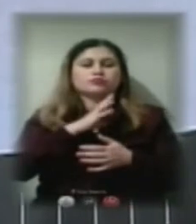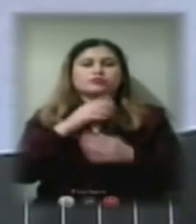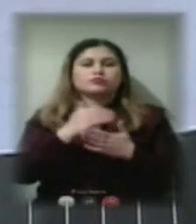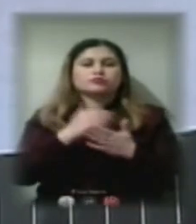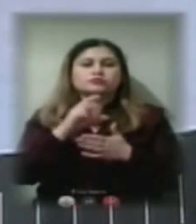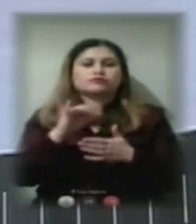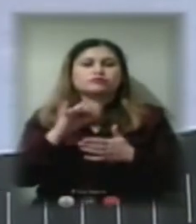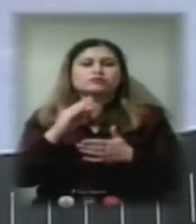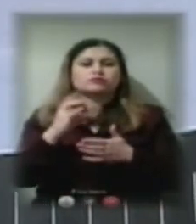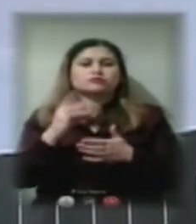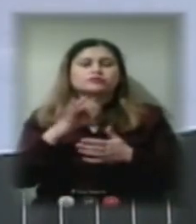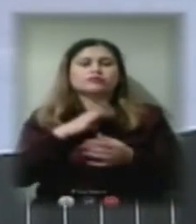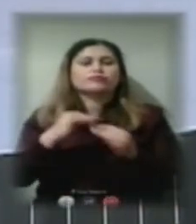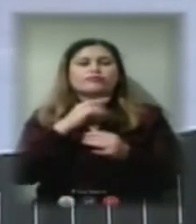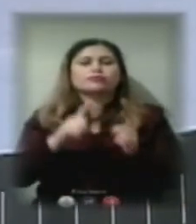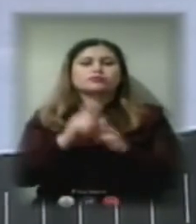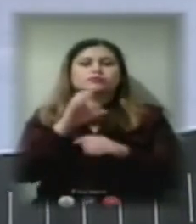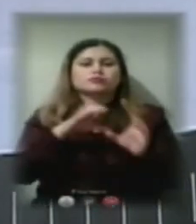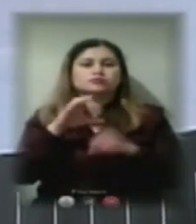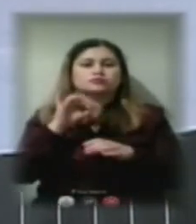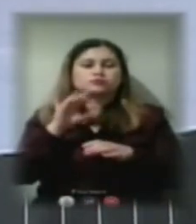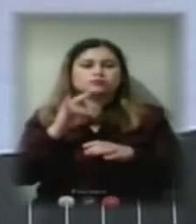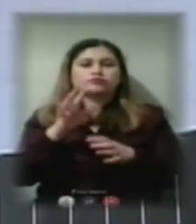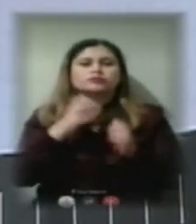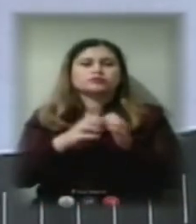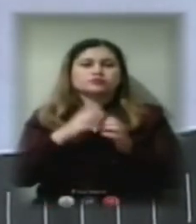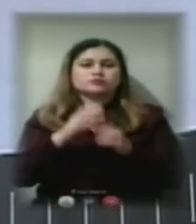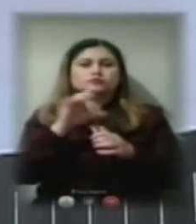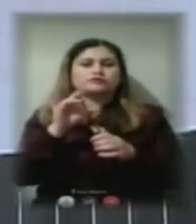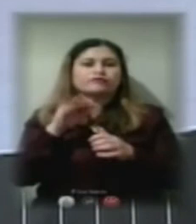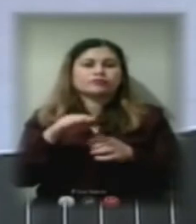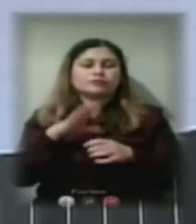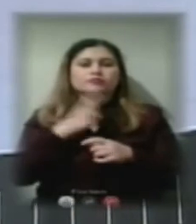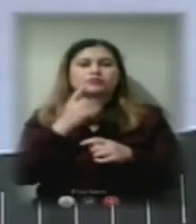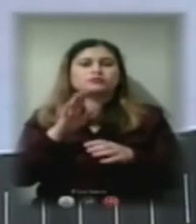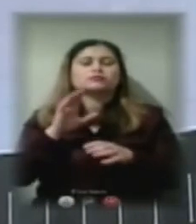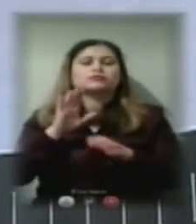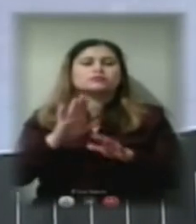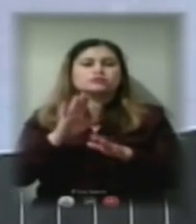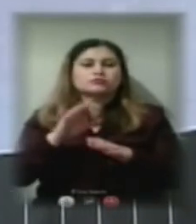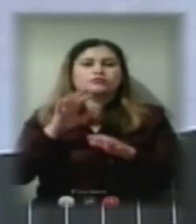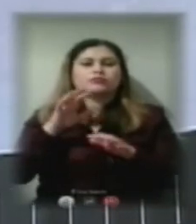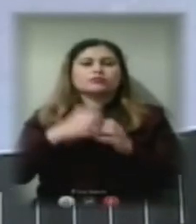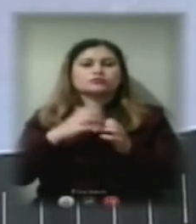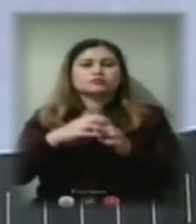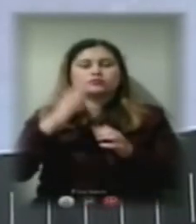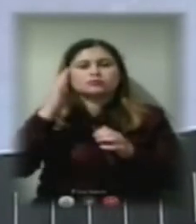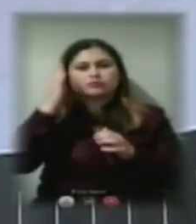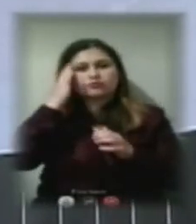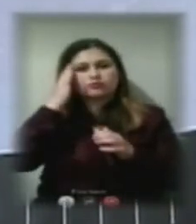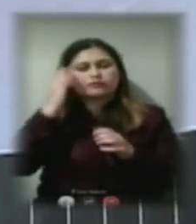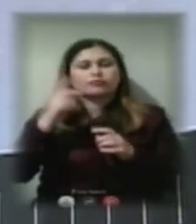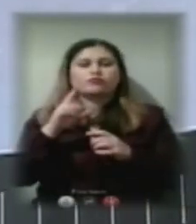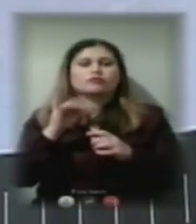живо» ми говорили про початок опалювального сезону у Херсоні. Звітував сьогодні перший заступник херсонського міського голови Ігор Козаков. Я